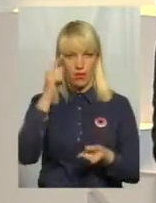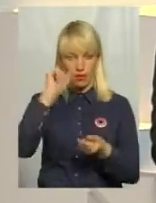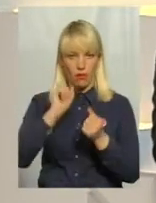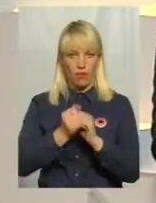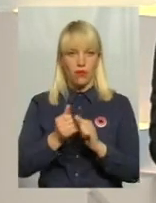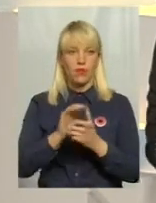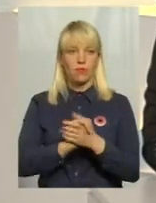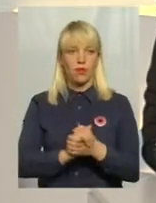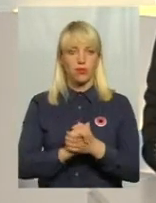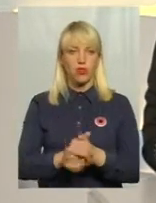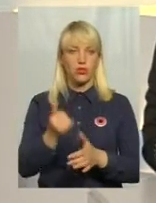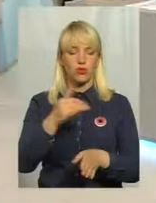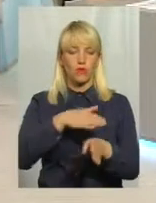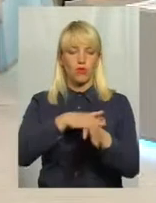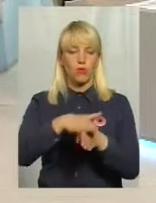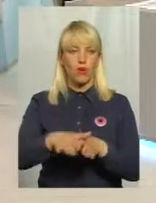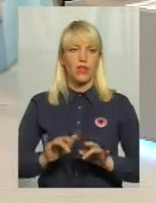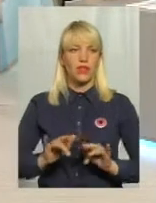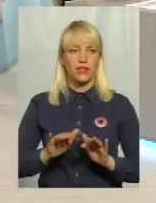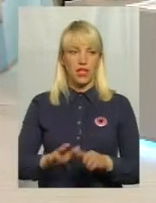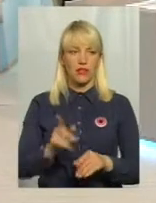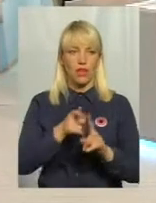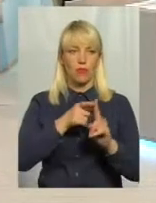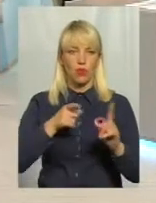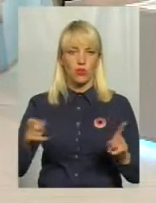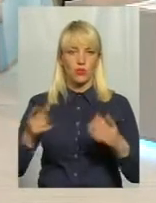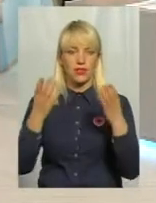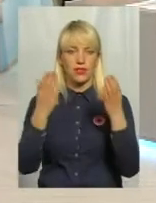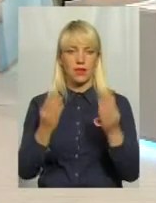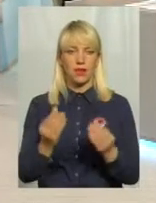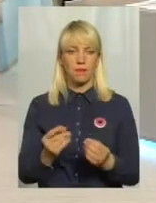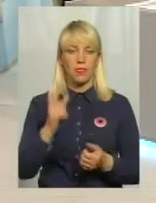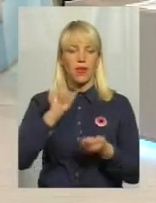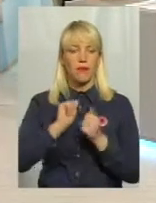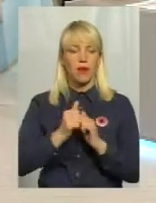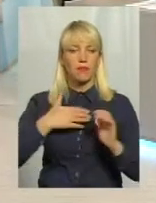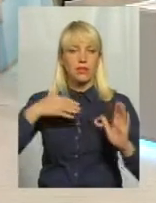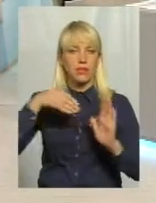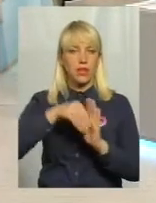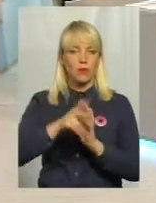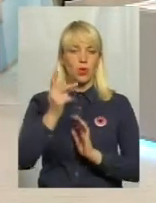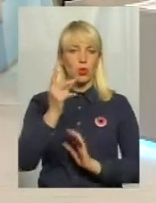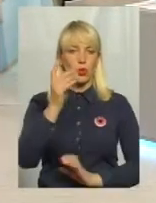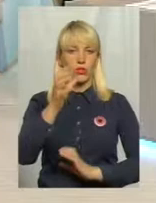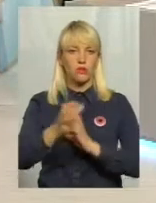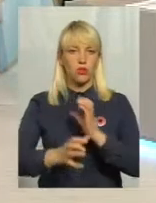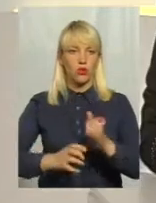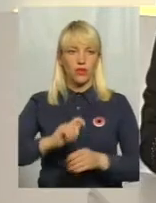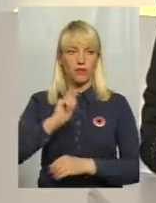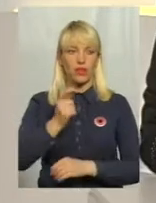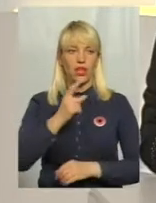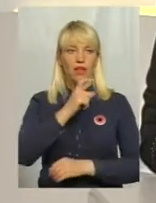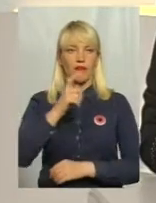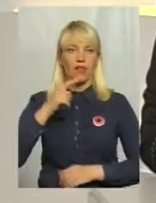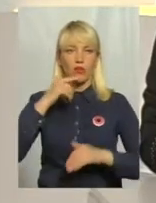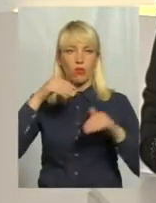відбувалися сьогодні заходи напротязі дня, і пам'ять загиблих саме у Другій світовій війні, хвилину мовчання